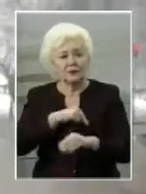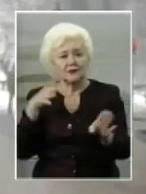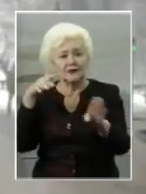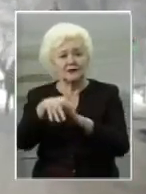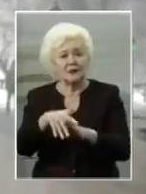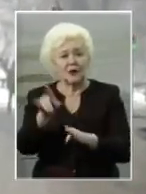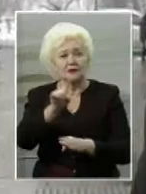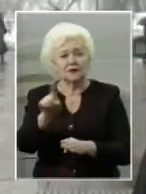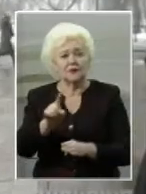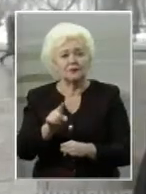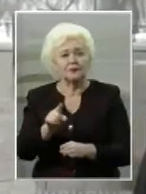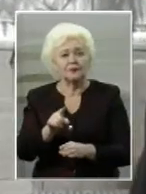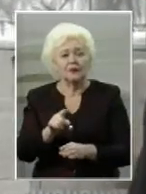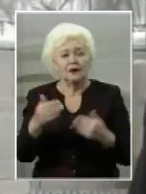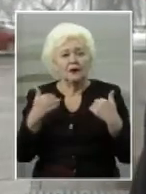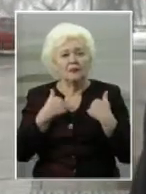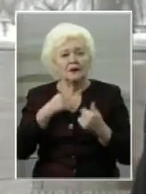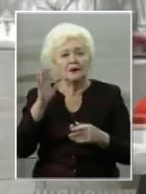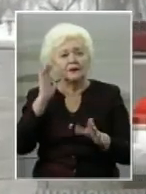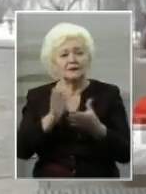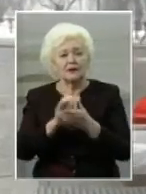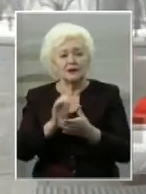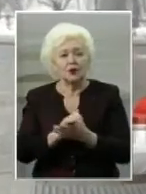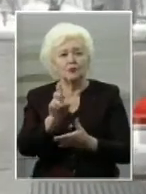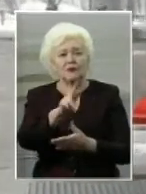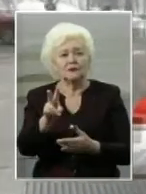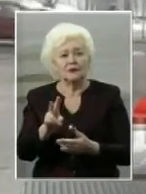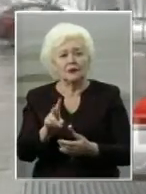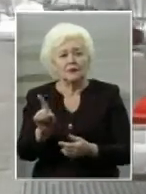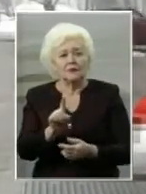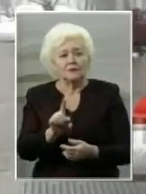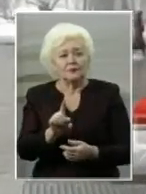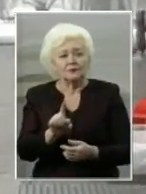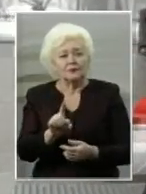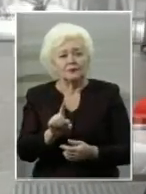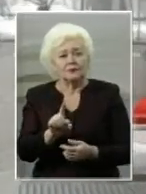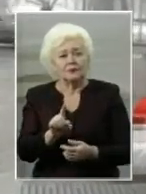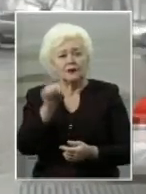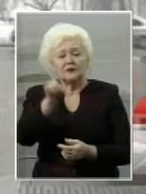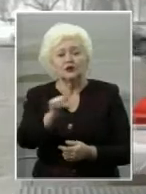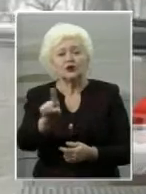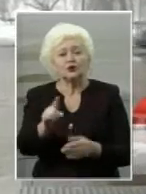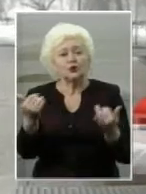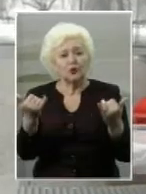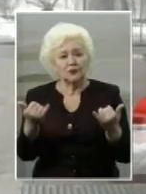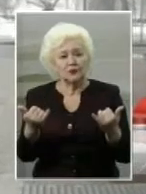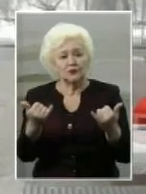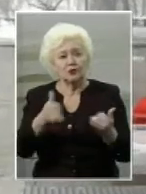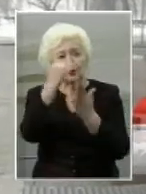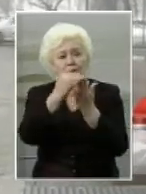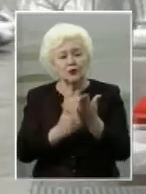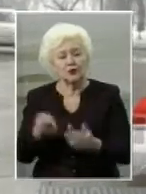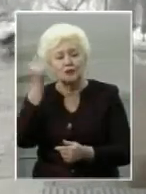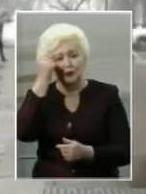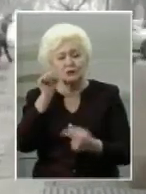він відповів на закиди. Ні знайомо, ніколи не бачу, знаю, хто ці люди навіть. Ті, хто цю програму